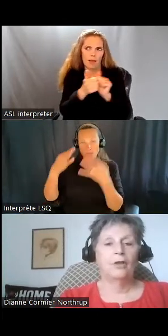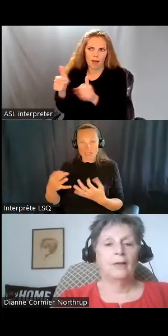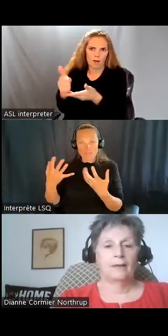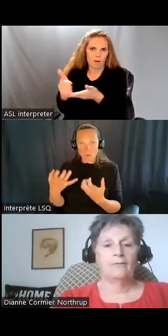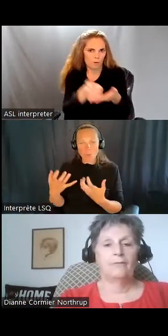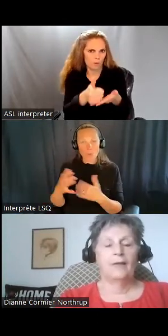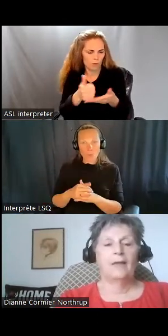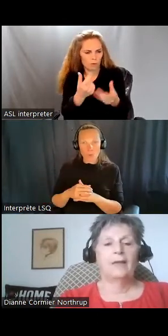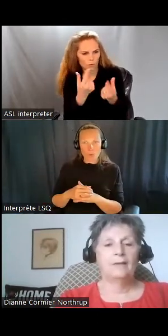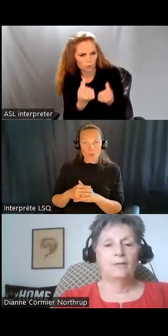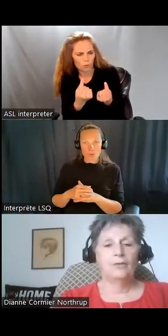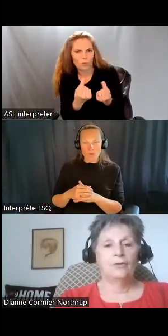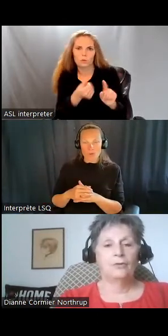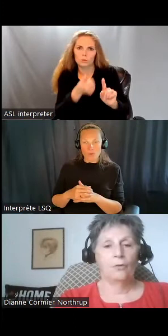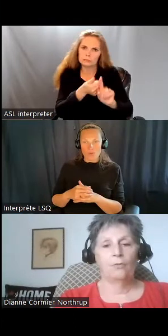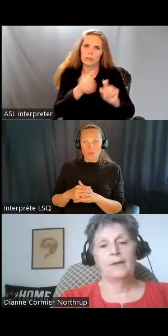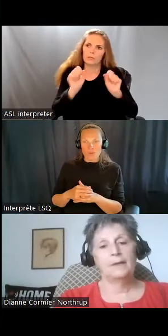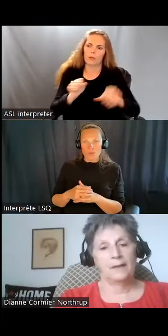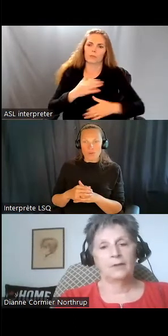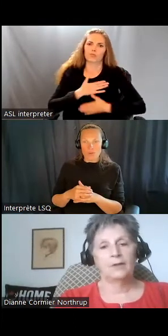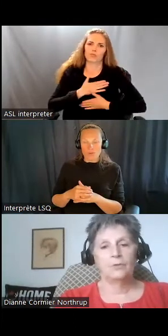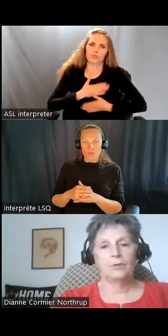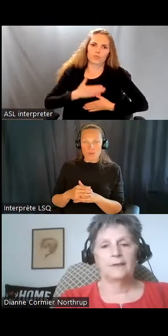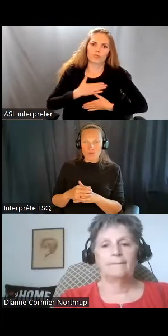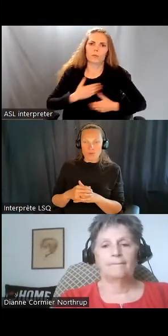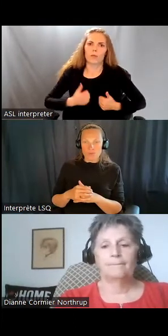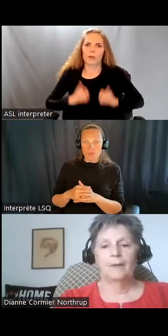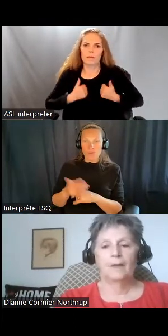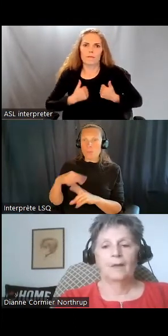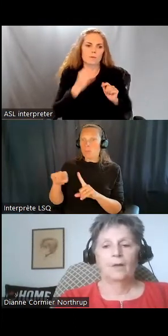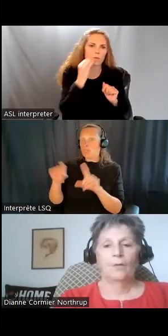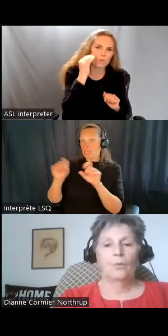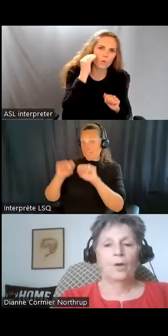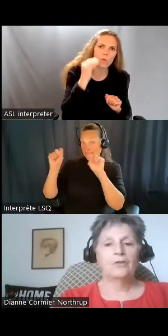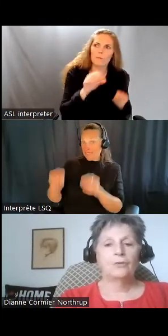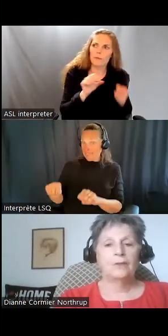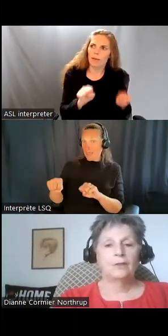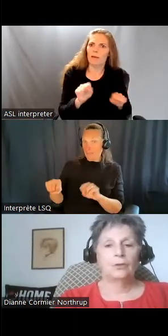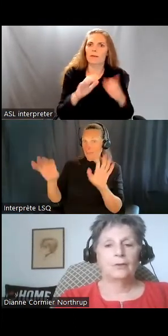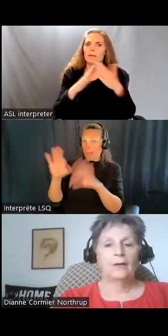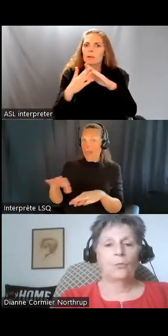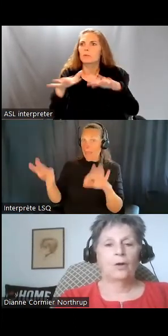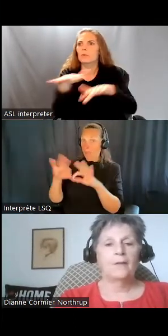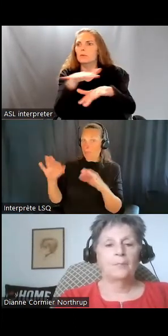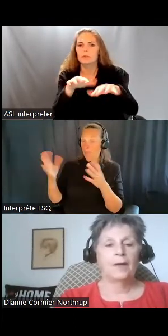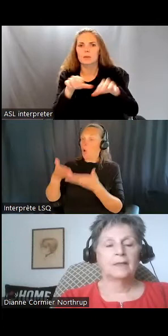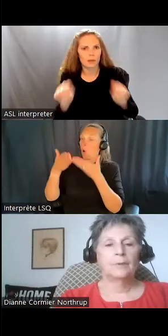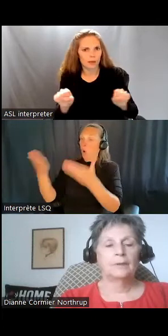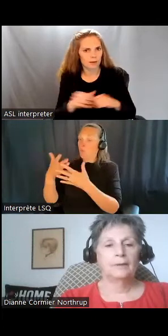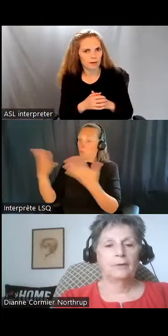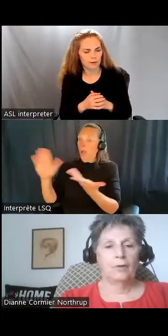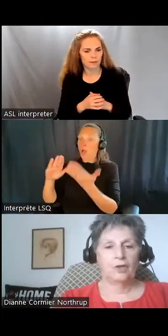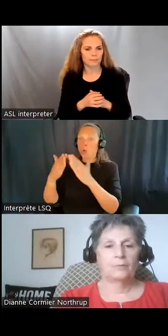et comment cette personne ou ce système leur permettra d'avoir une vie pleine dans leur maison et dans leur communauté.